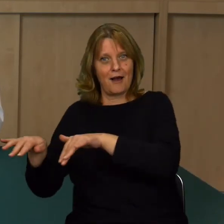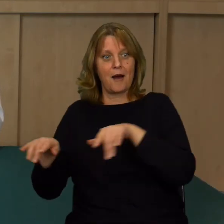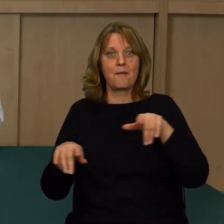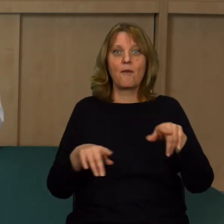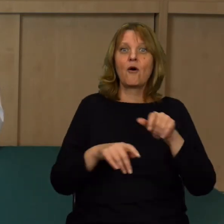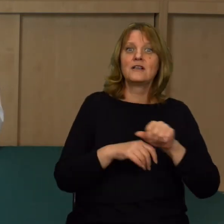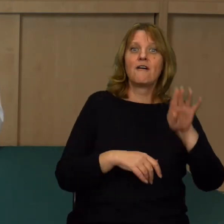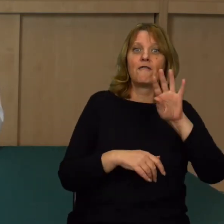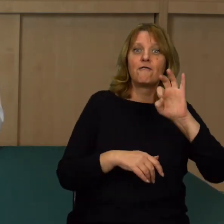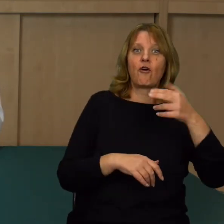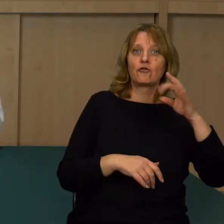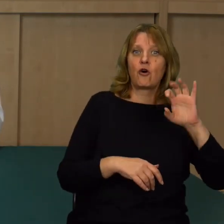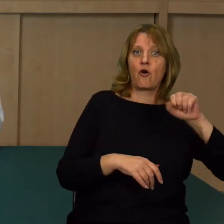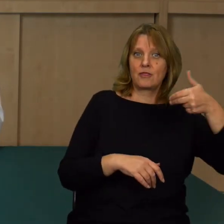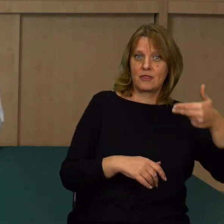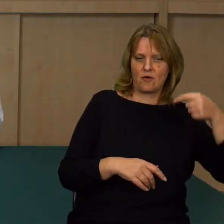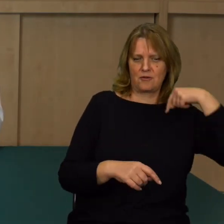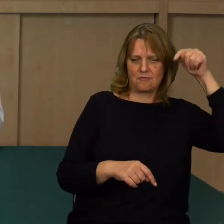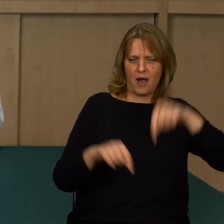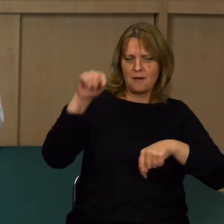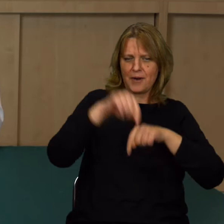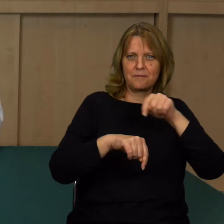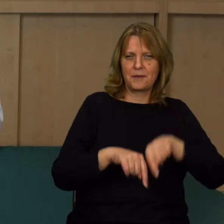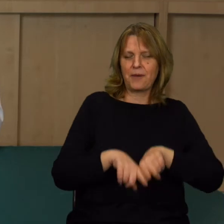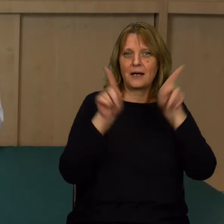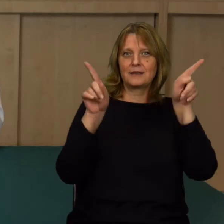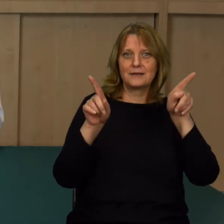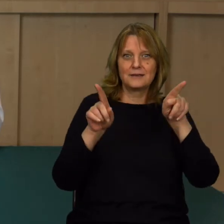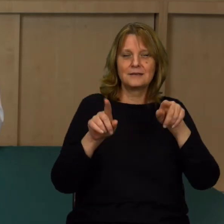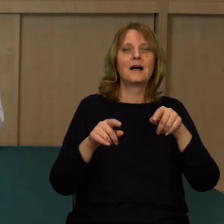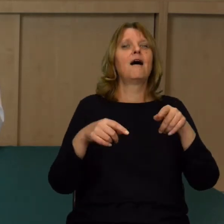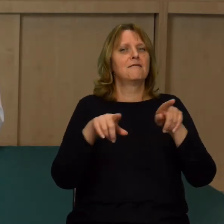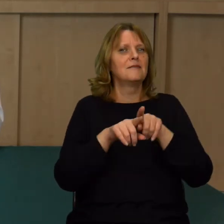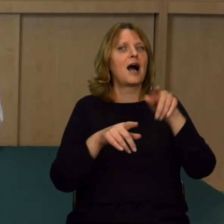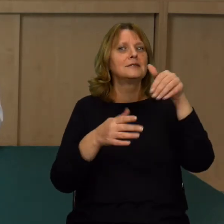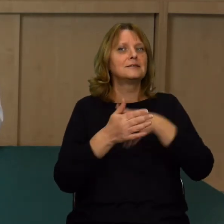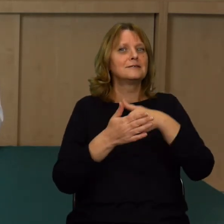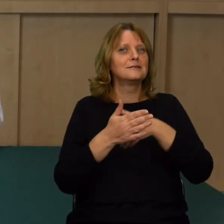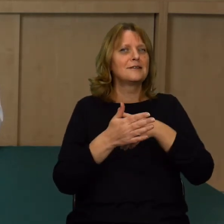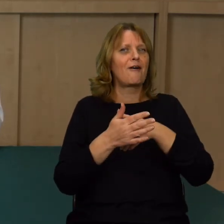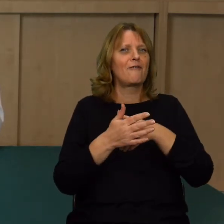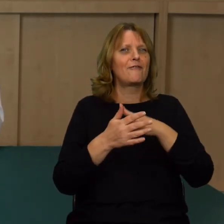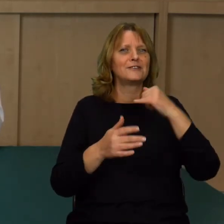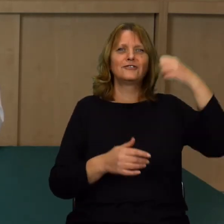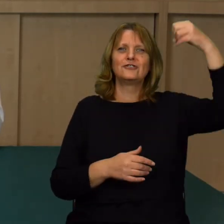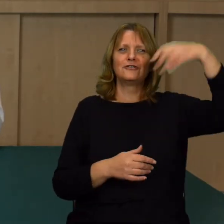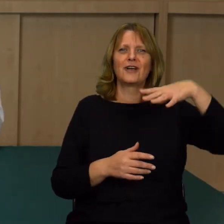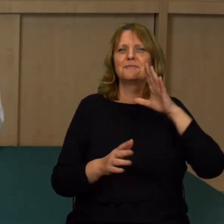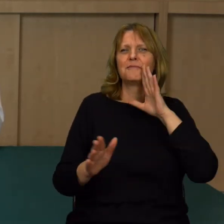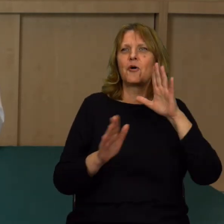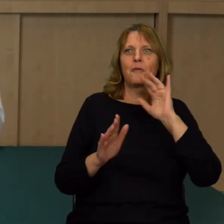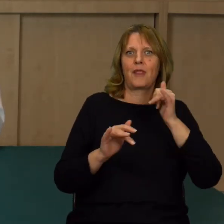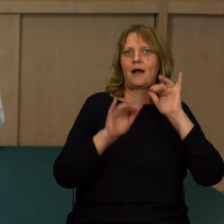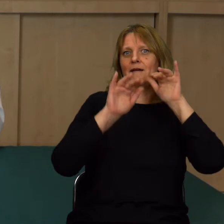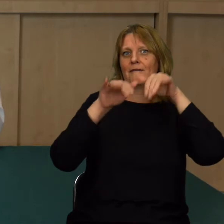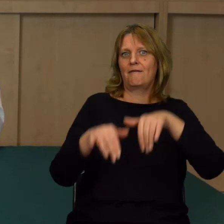mamy fotony, które będą uderzały, będą padały na coś, ale z drugiej strony mamy też zachowania światła bardzo typowe dla